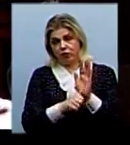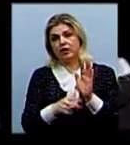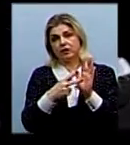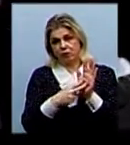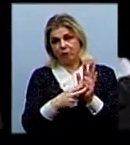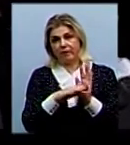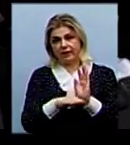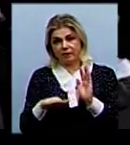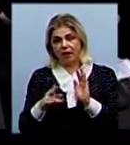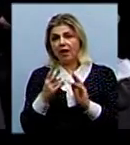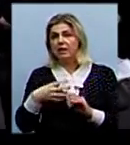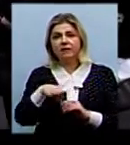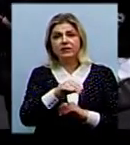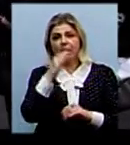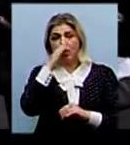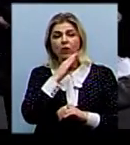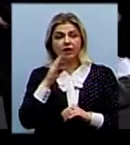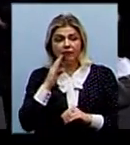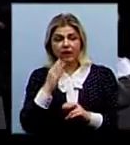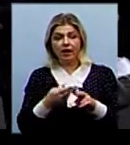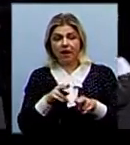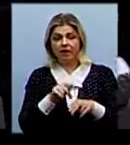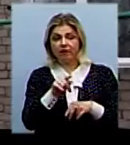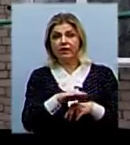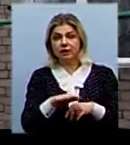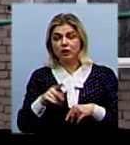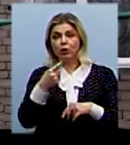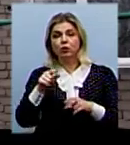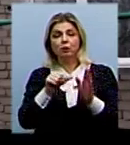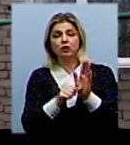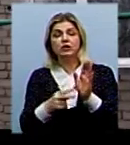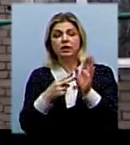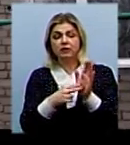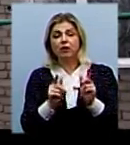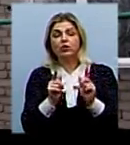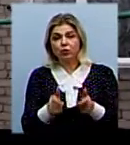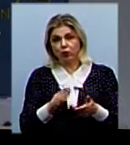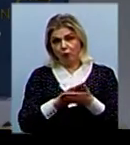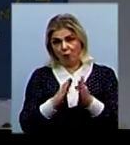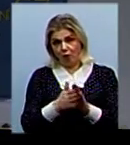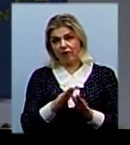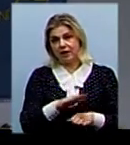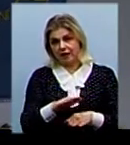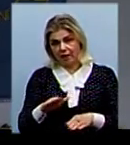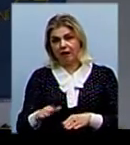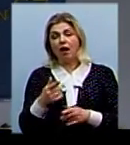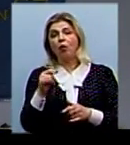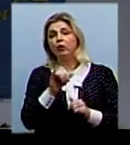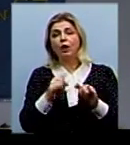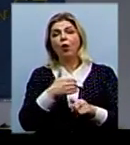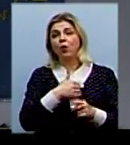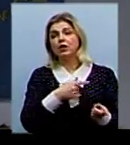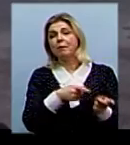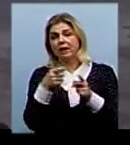садочку. Не всі батьки вихованців дошкільного навчального закладу номер 67 згодні з умовами садочка, до якого хочуть перевезти